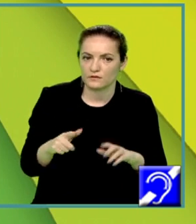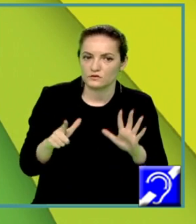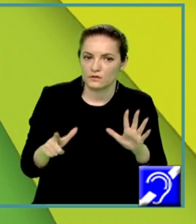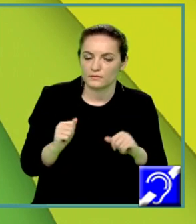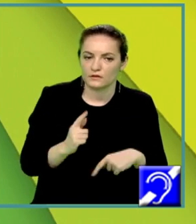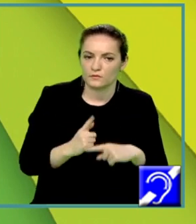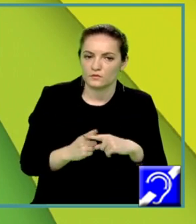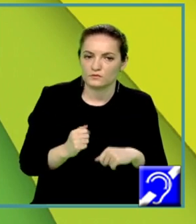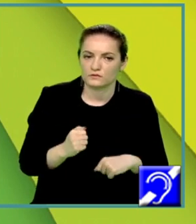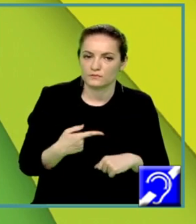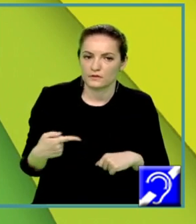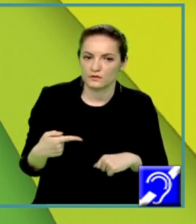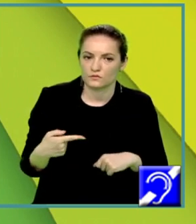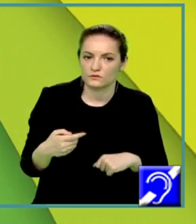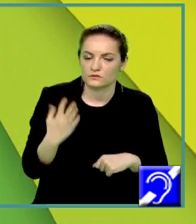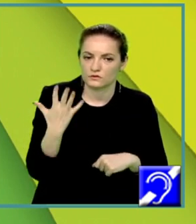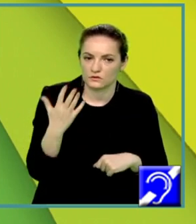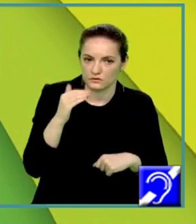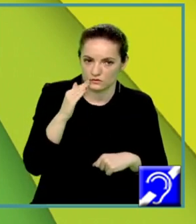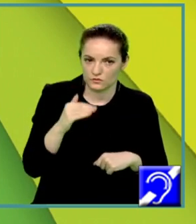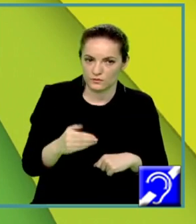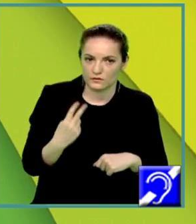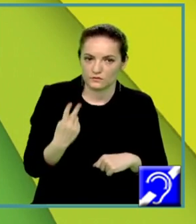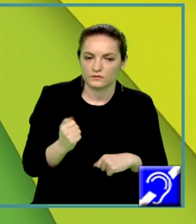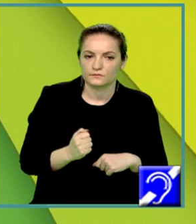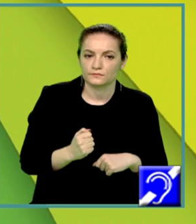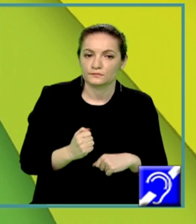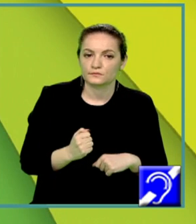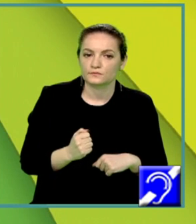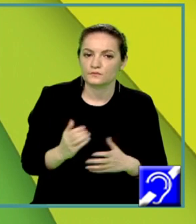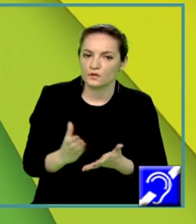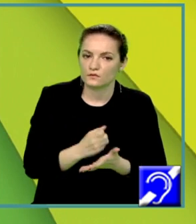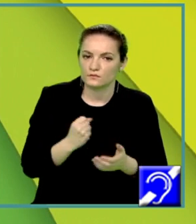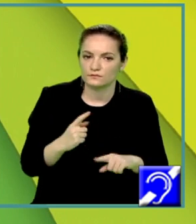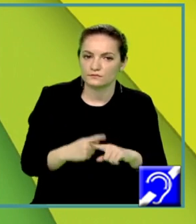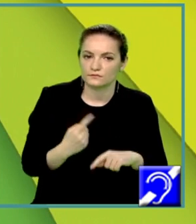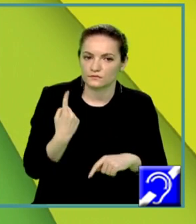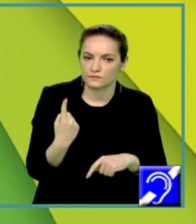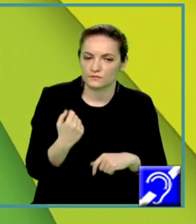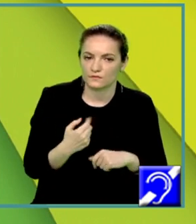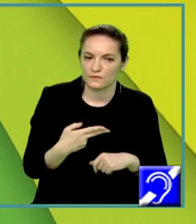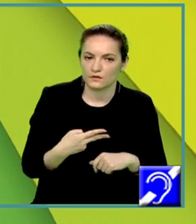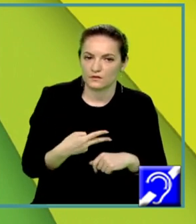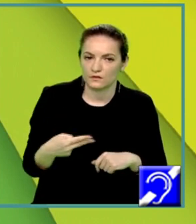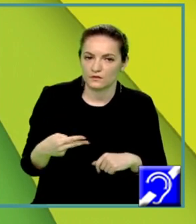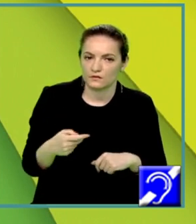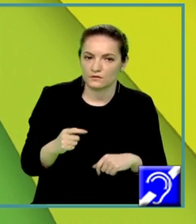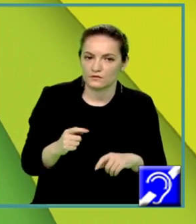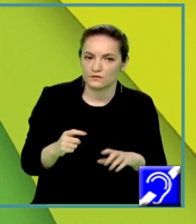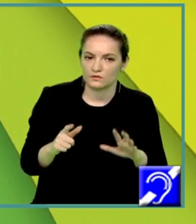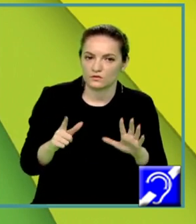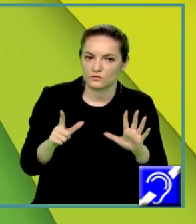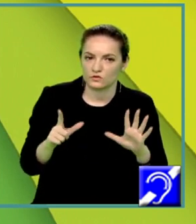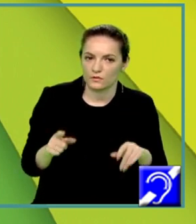plus sau minus 5 supra 2. Obținem că x 1 va fi egal cu 7 plus 5